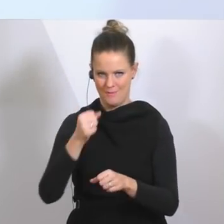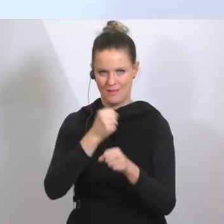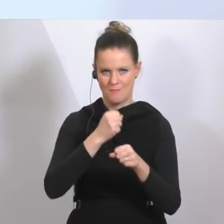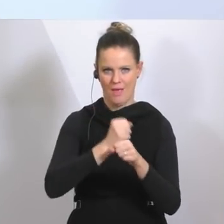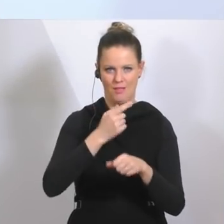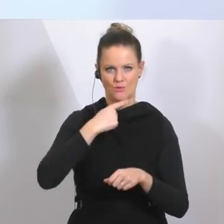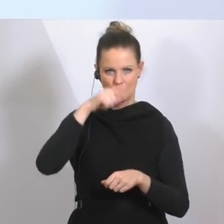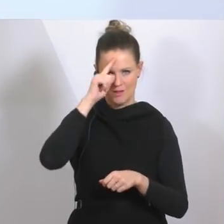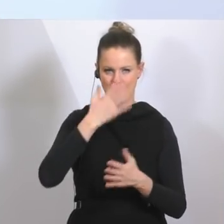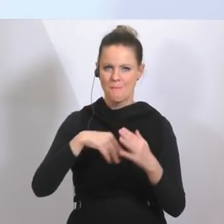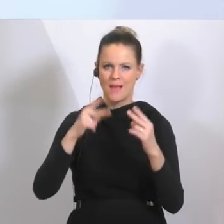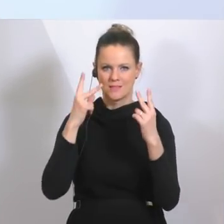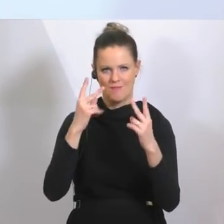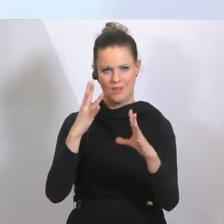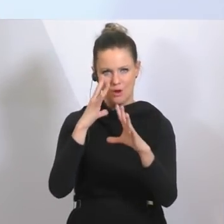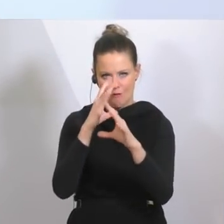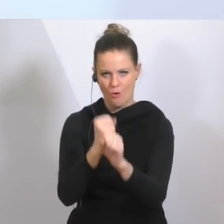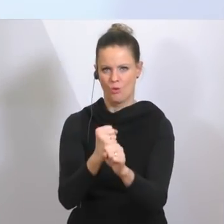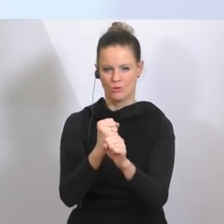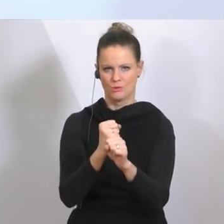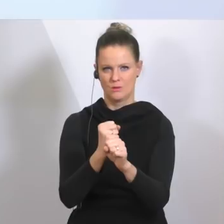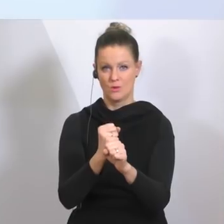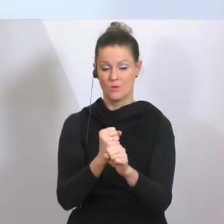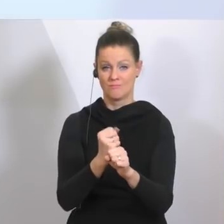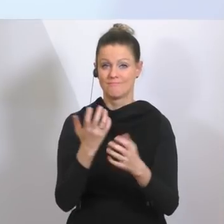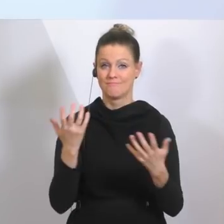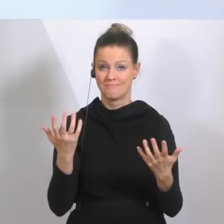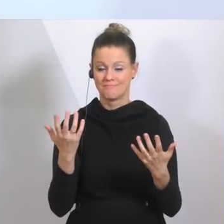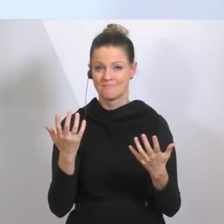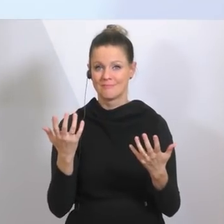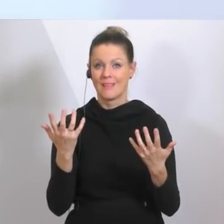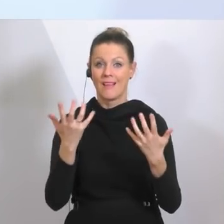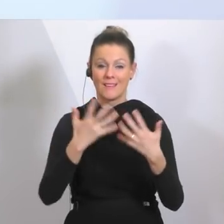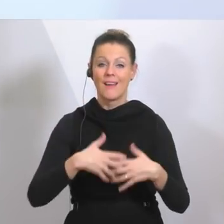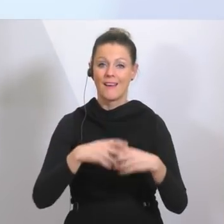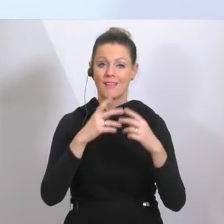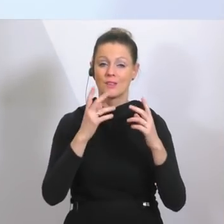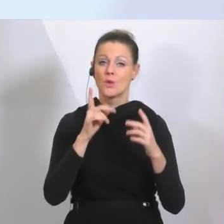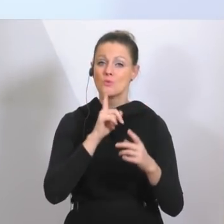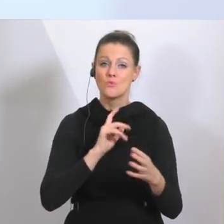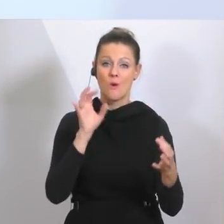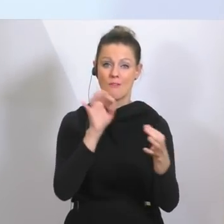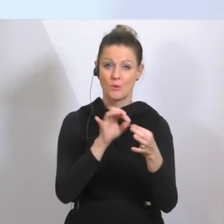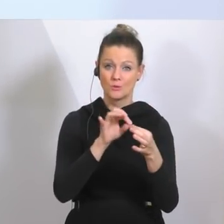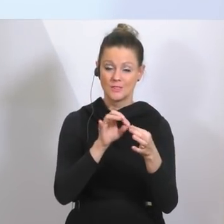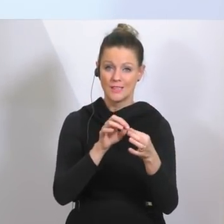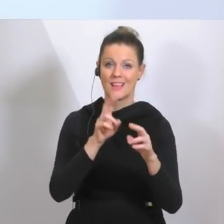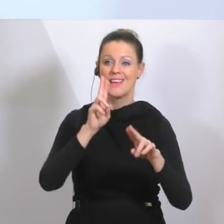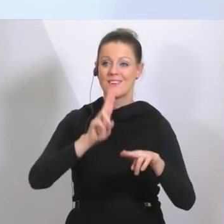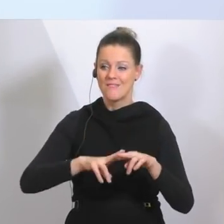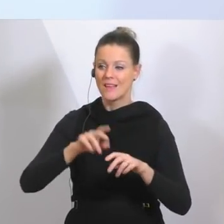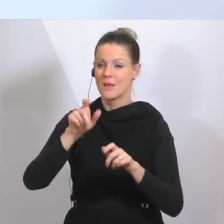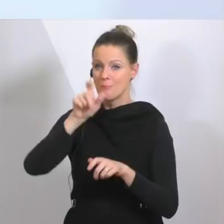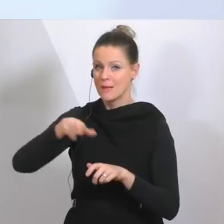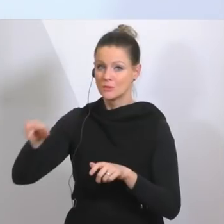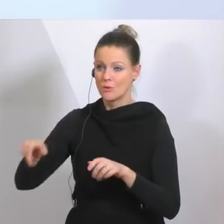Mitarbeiterinnen. Weil nur die Geräte in Funktion sein können, wo ich ausreichend qualifizierte Mitarbeiter und